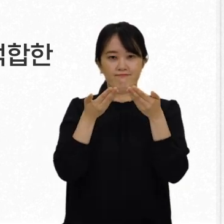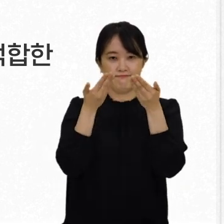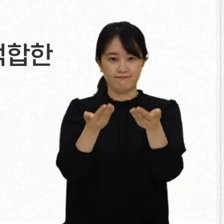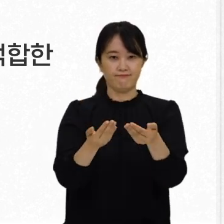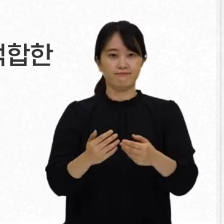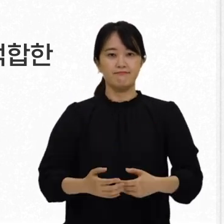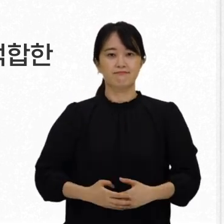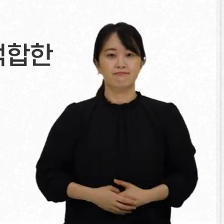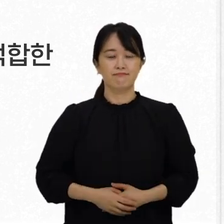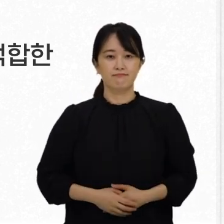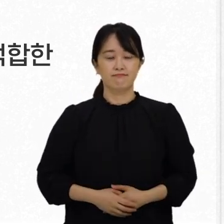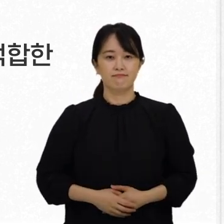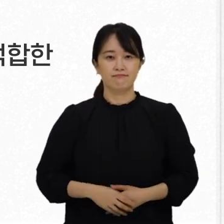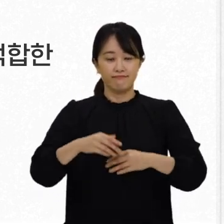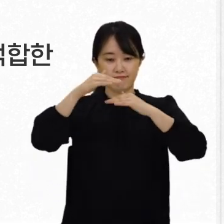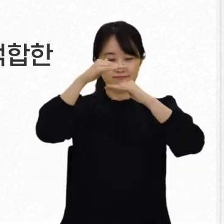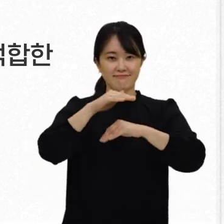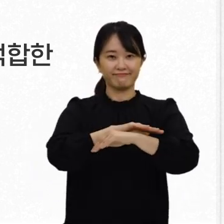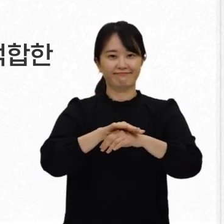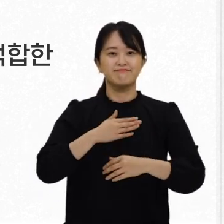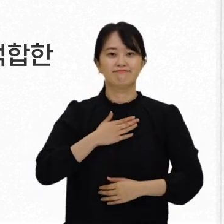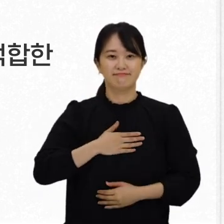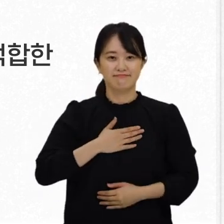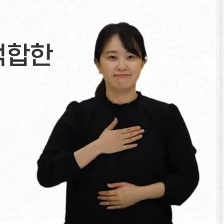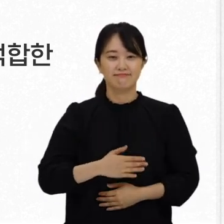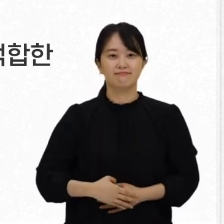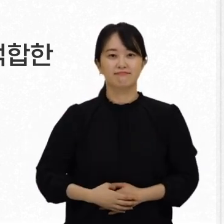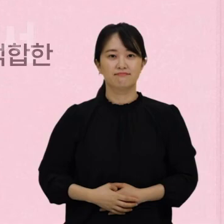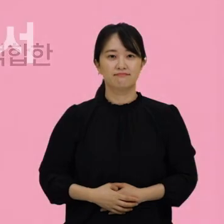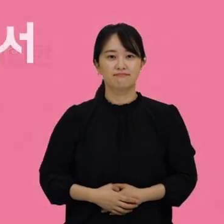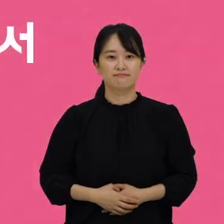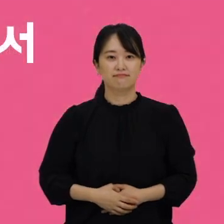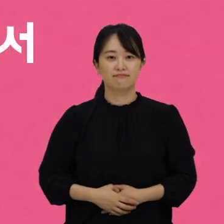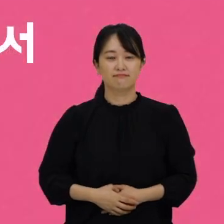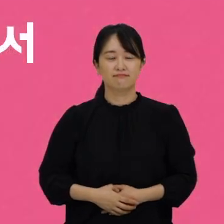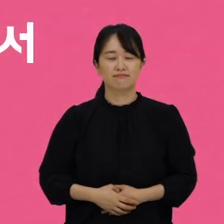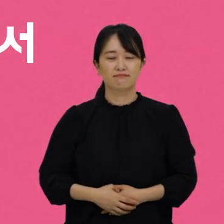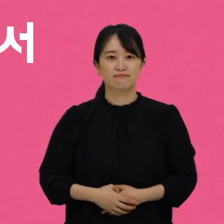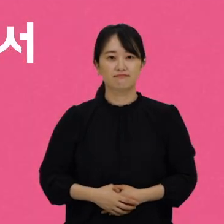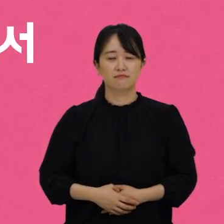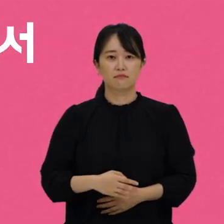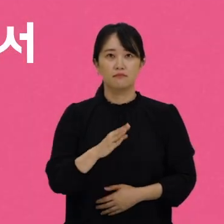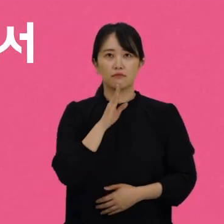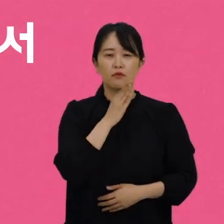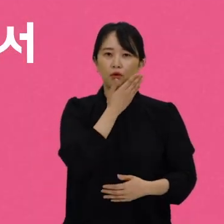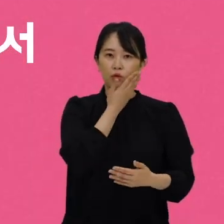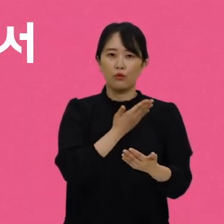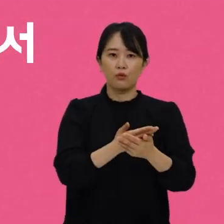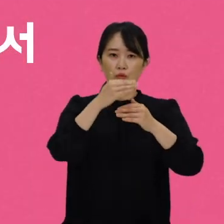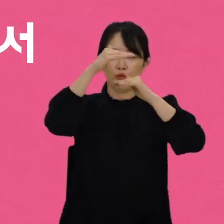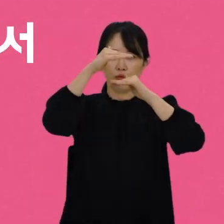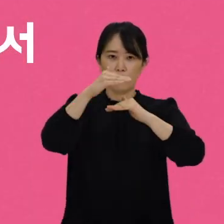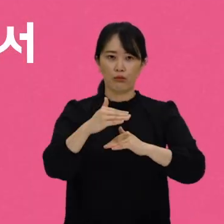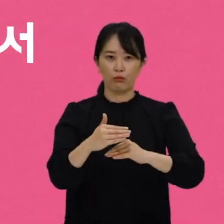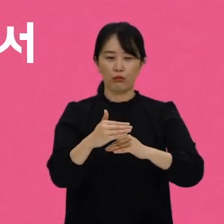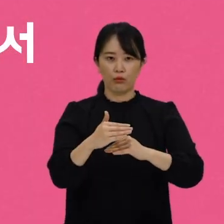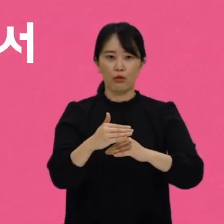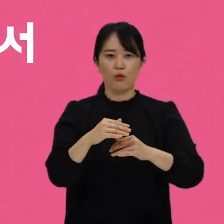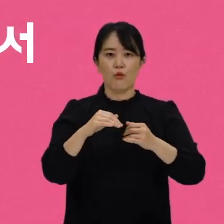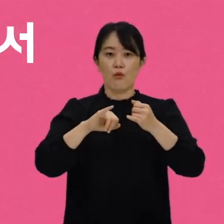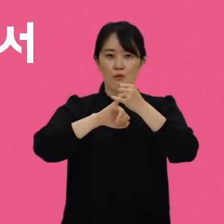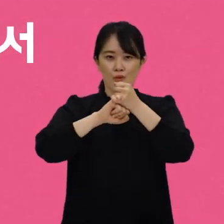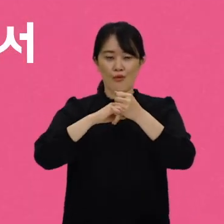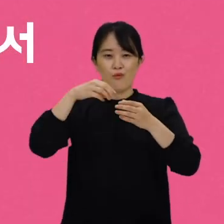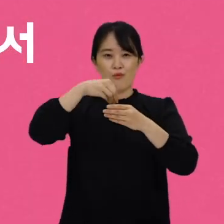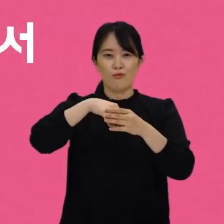제공한다. 그 내용 잘 알겠습니다. 정말 중요한 내용들이 협약 본문 안에